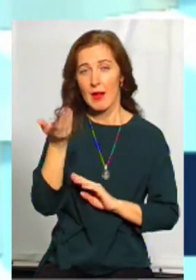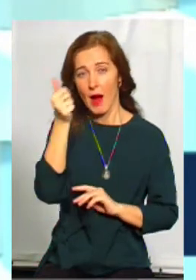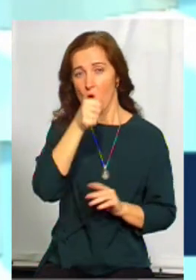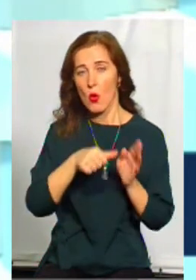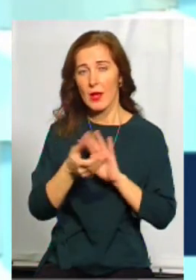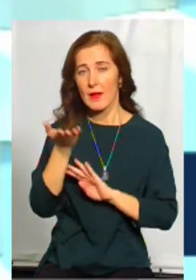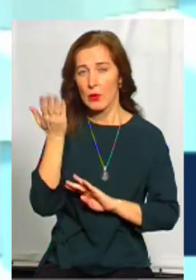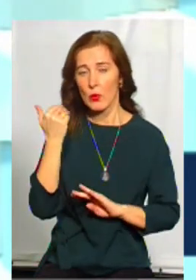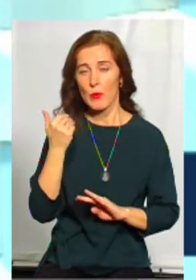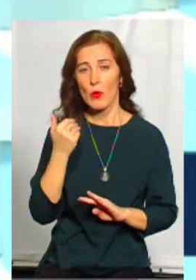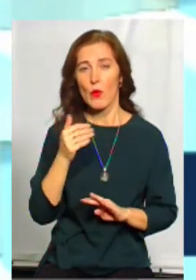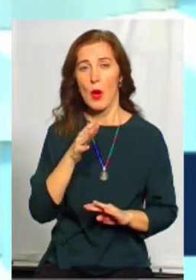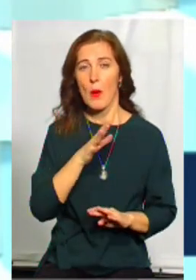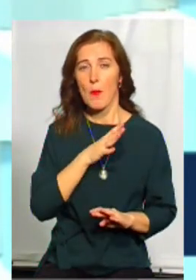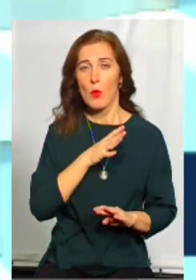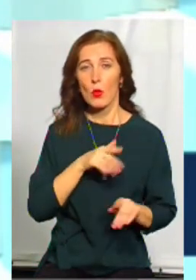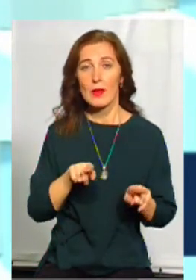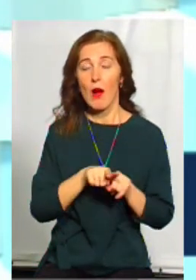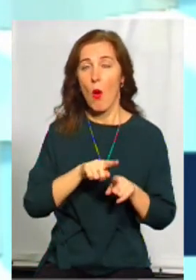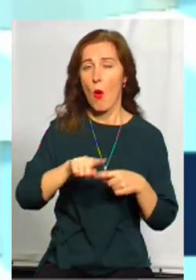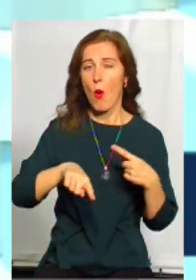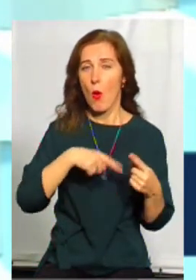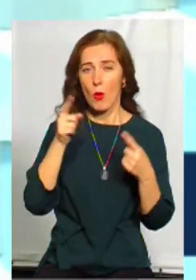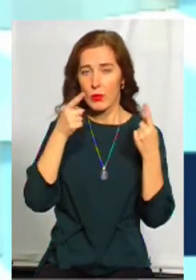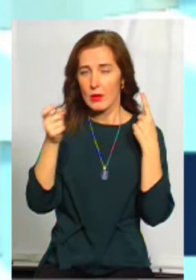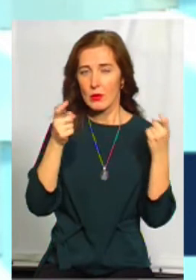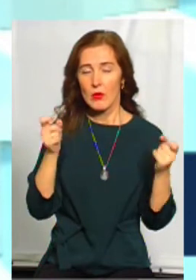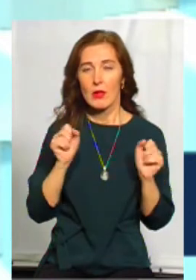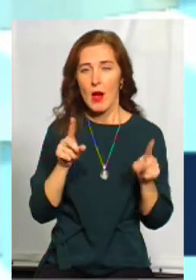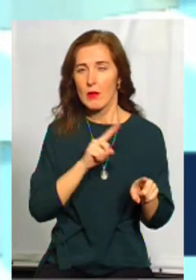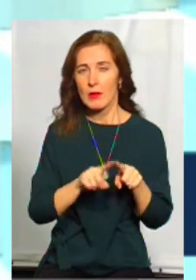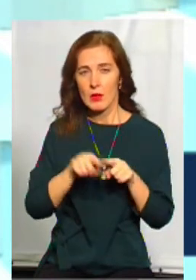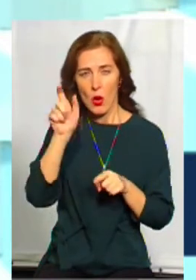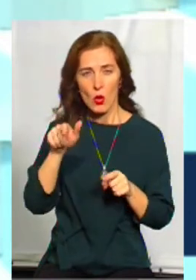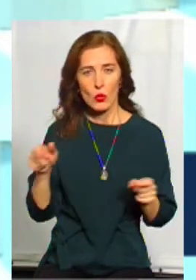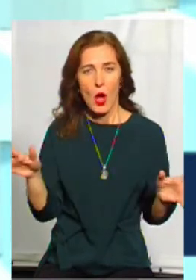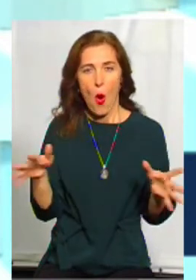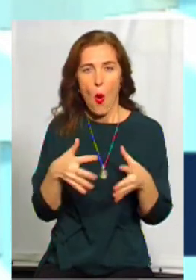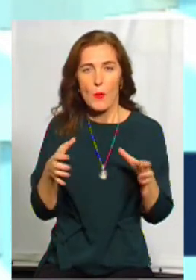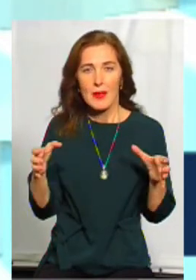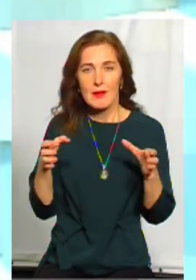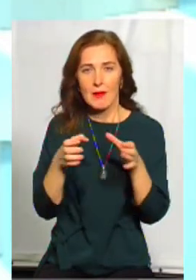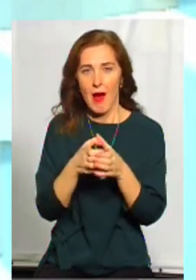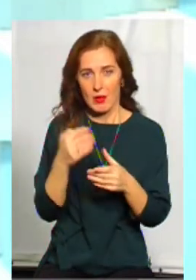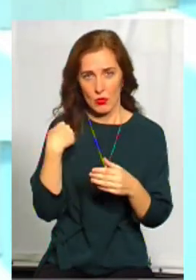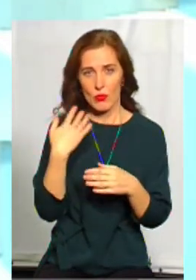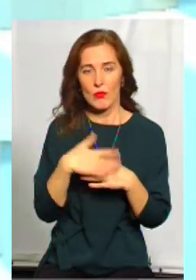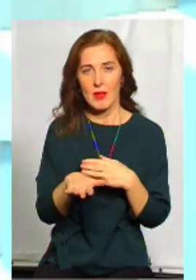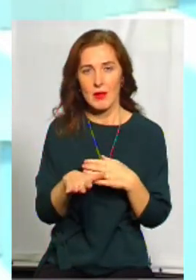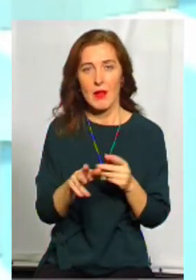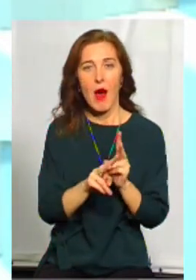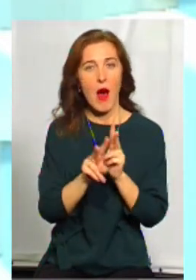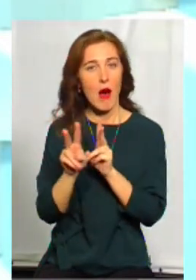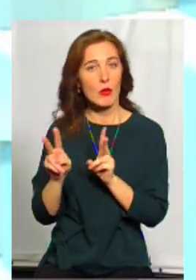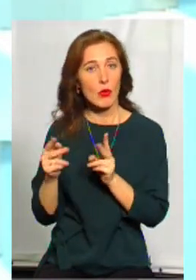саме соціальні мережі набували такого оберту. І як швидко люди змогли об'єднатися. Розумієте? А хтось, наші